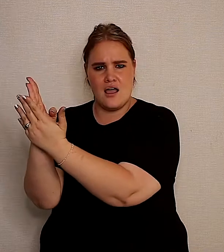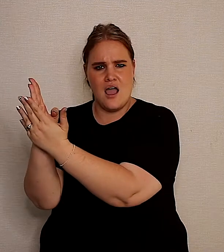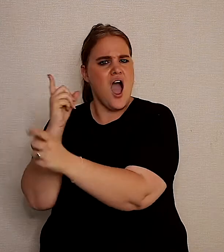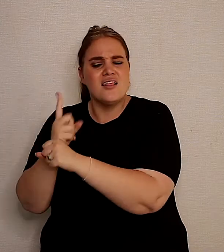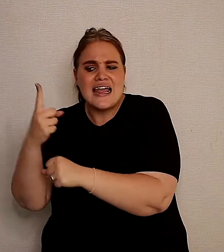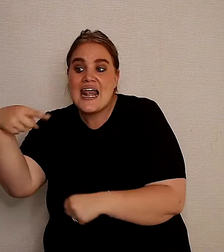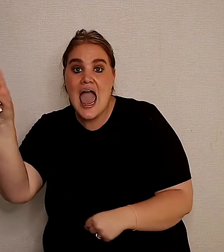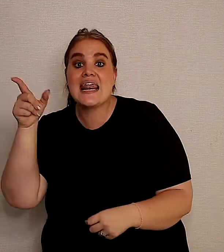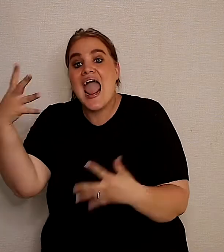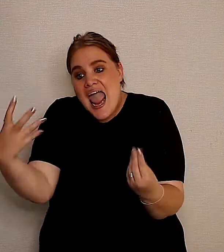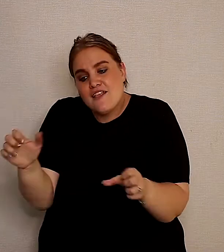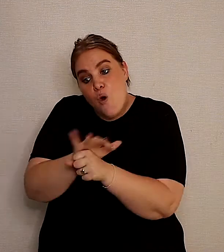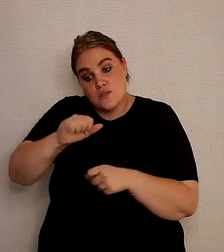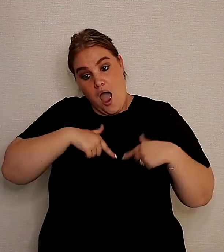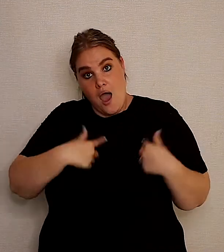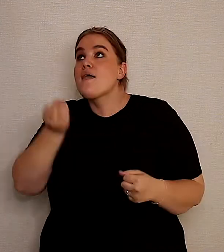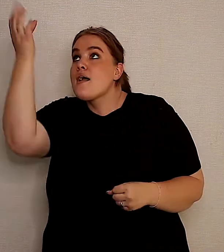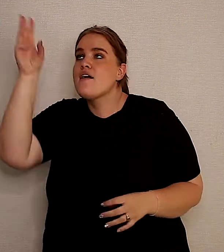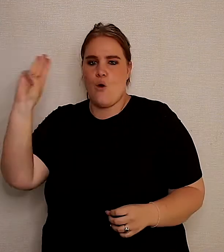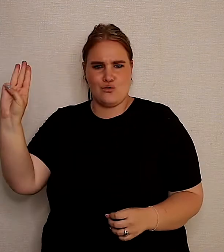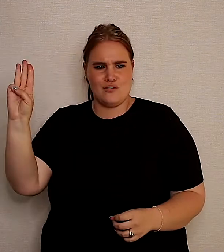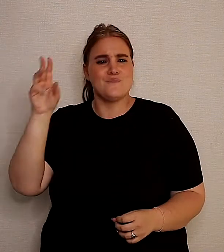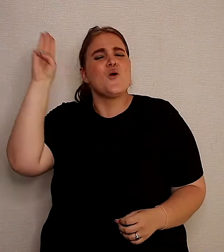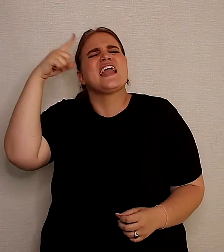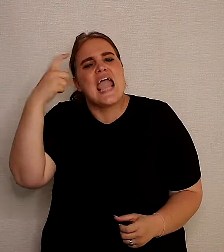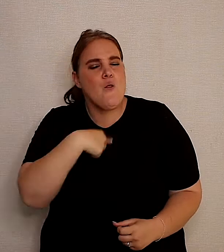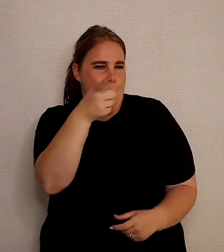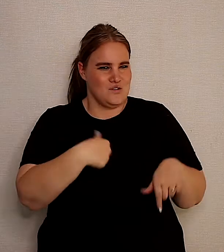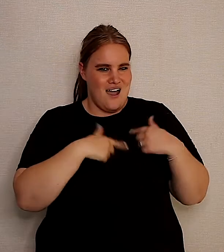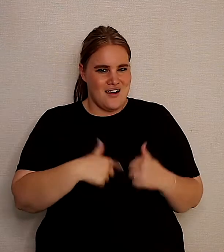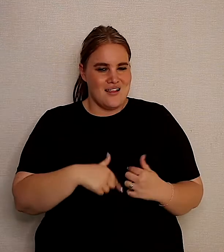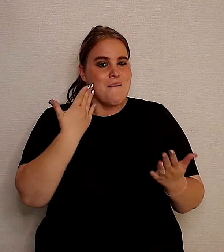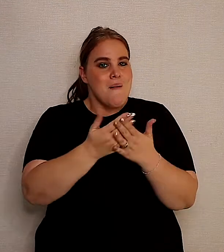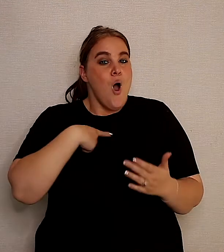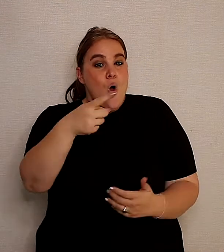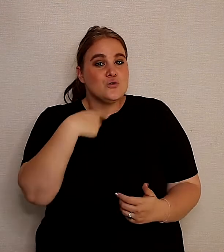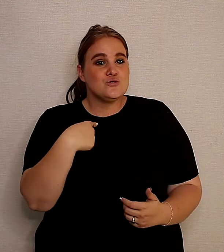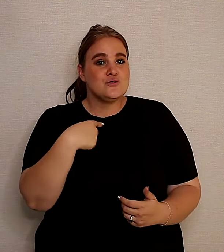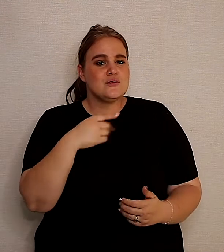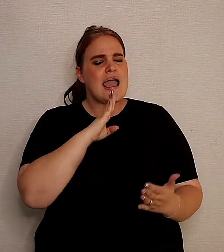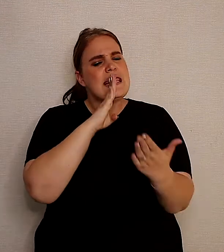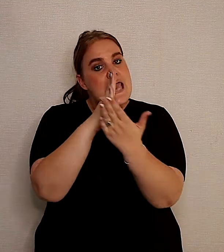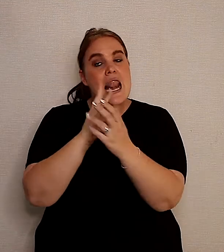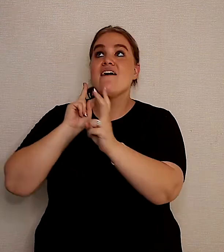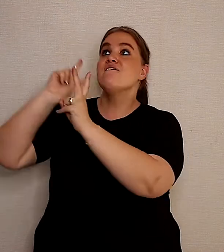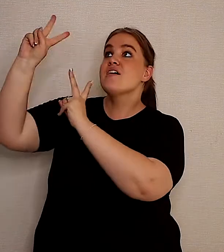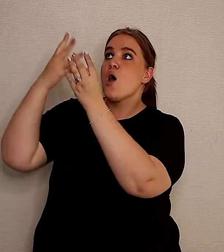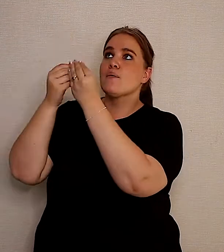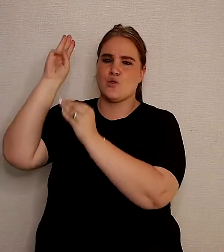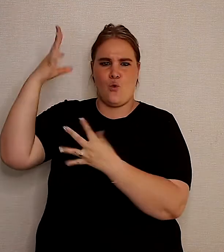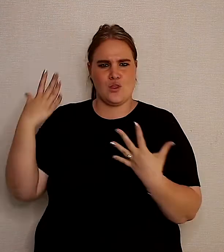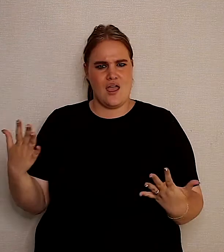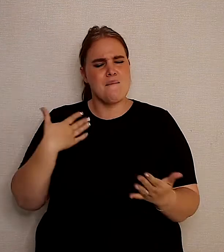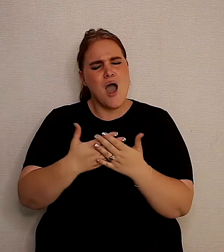al was hy nie altyd recht nie, het Petrus net sy hart gedeel. God weet buiten nie wat in my en jou hart aangaan. En mag ek en jy een eerlijke verhouding met